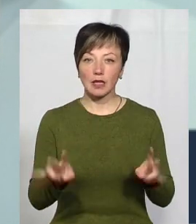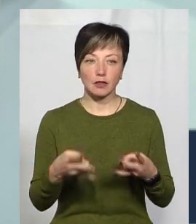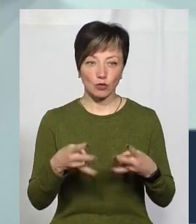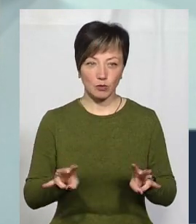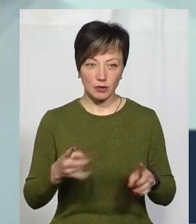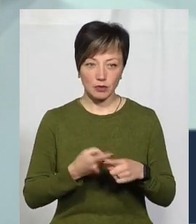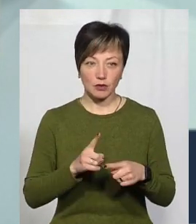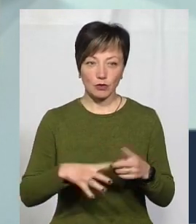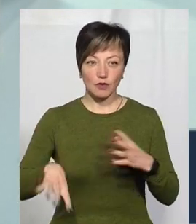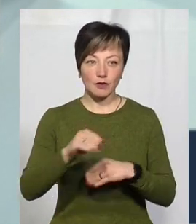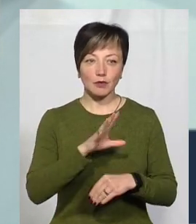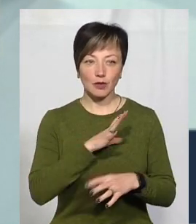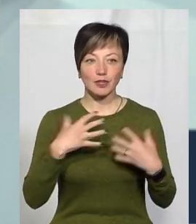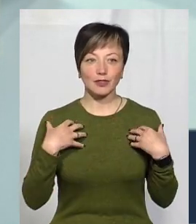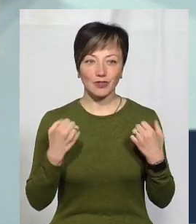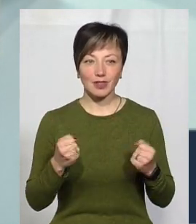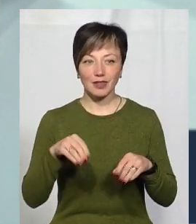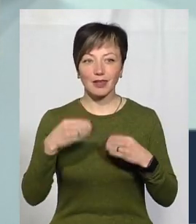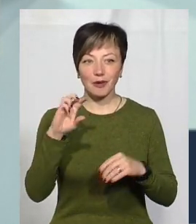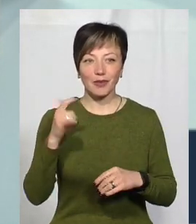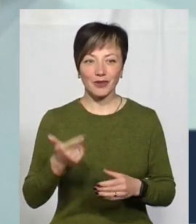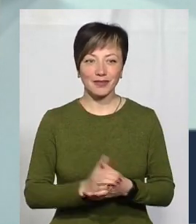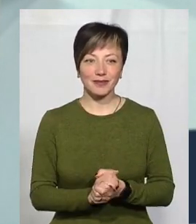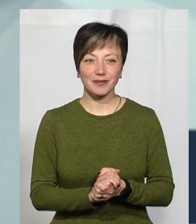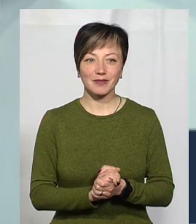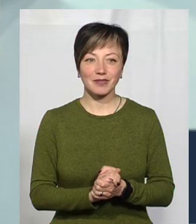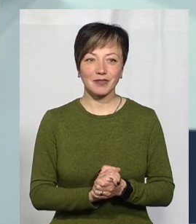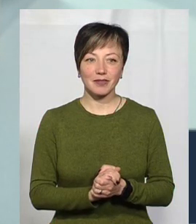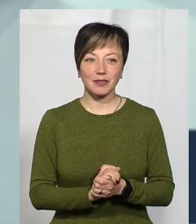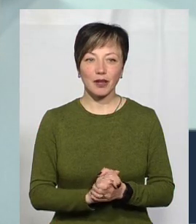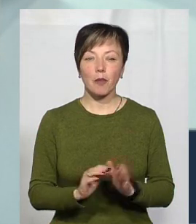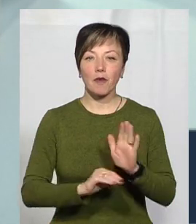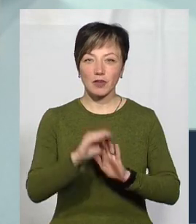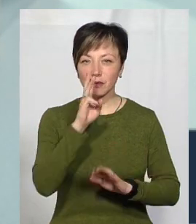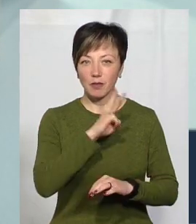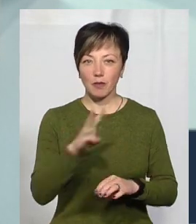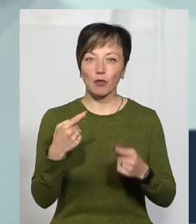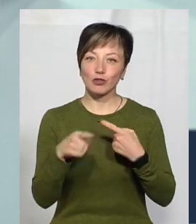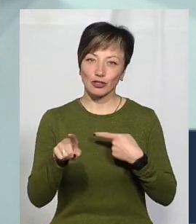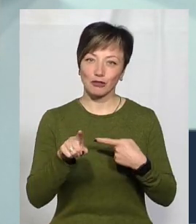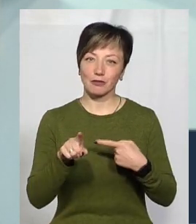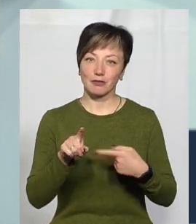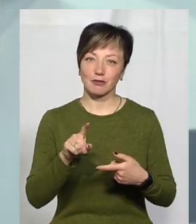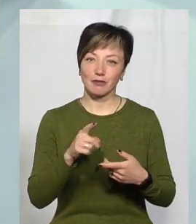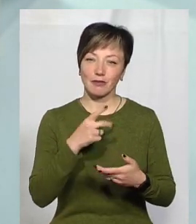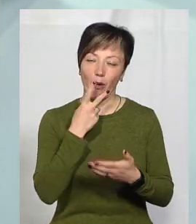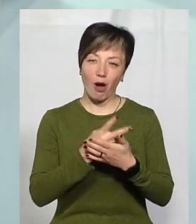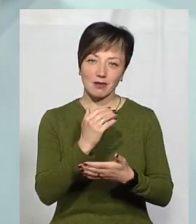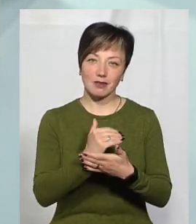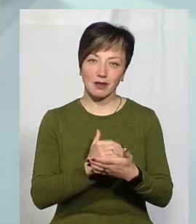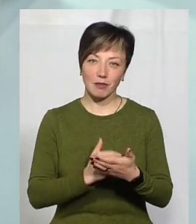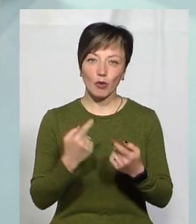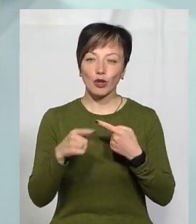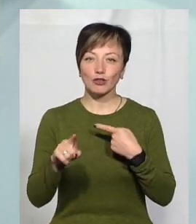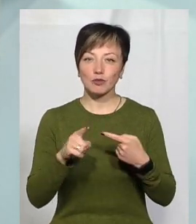знадобилися, щоб всі були здорові, звичайно. Дай Бог, щоб повисили зарплату по іншим показникам